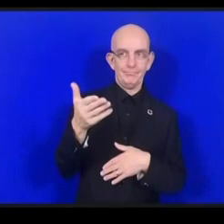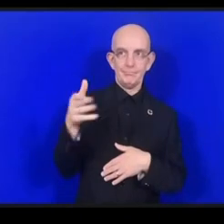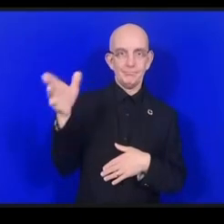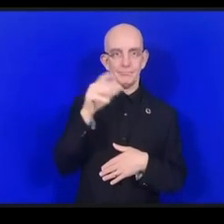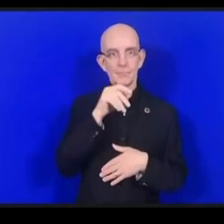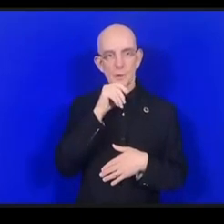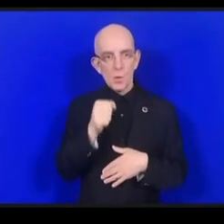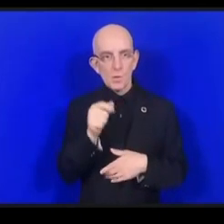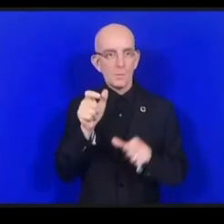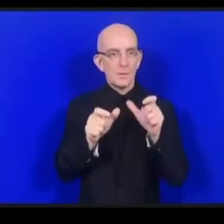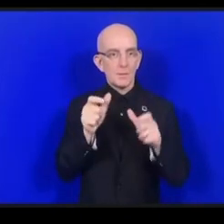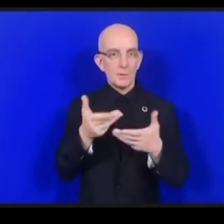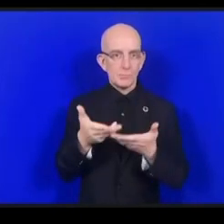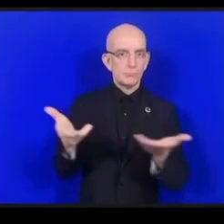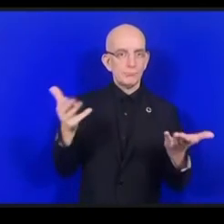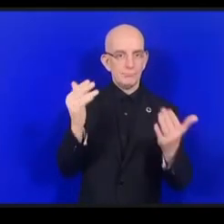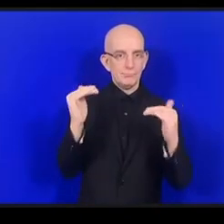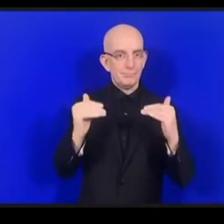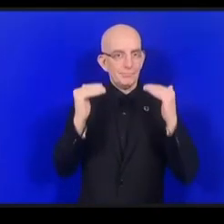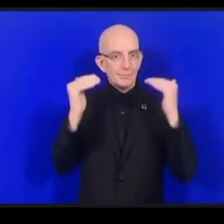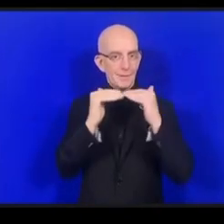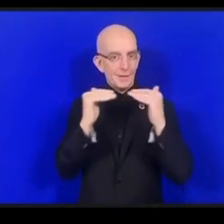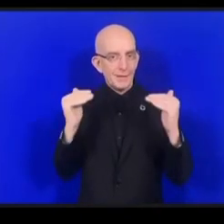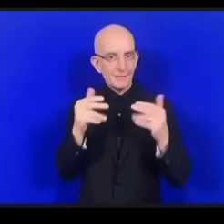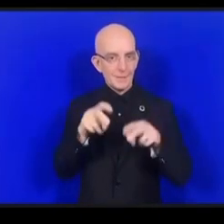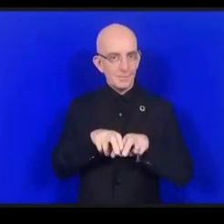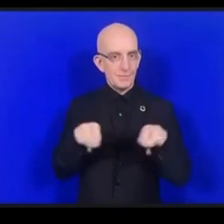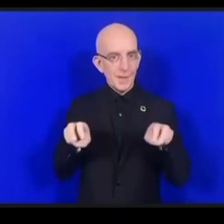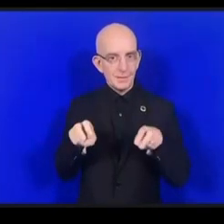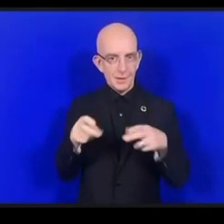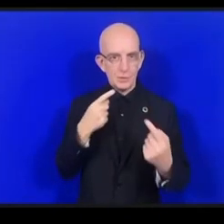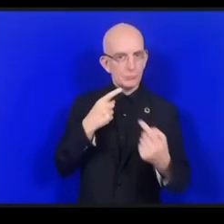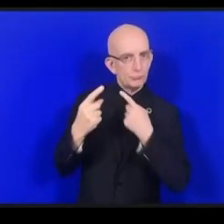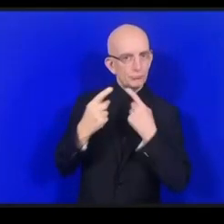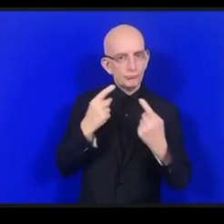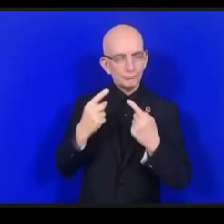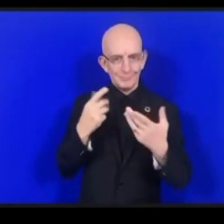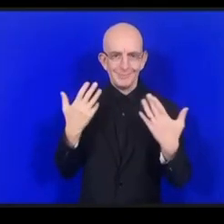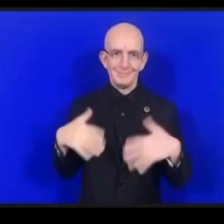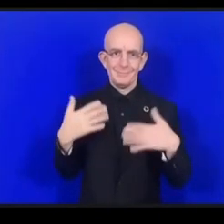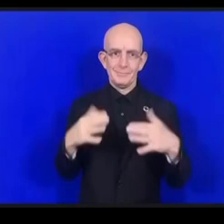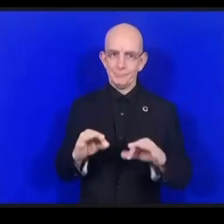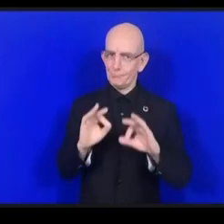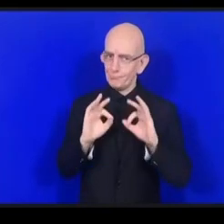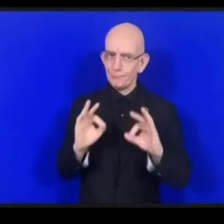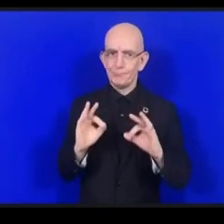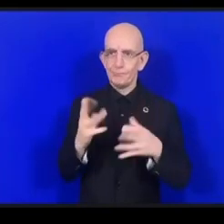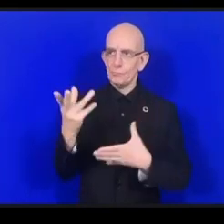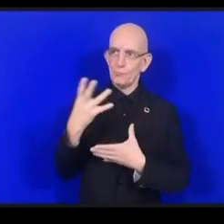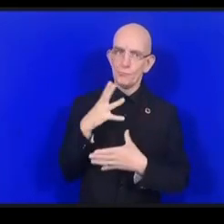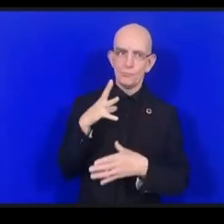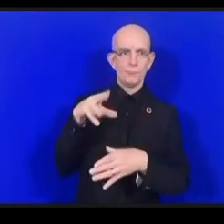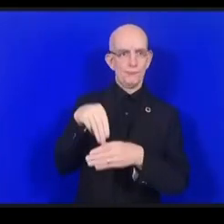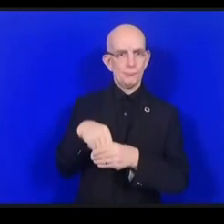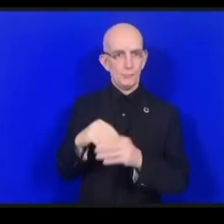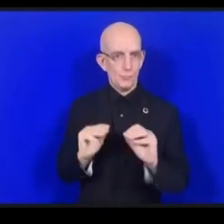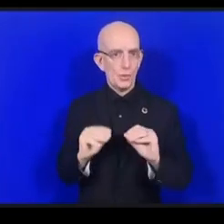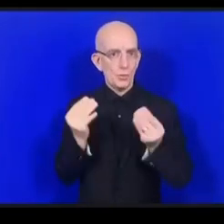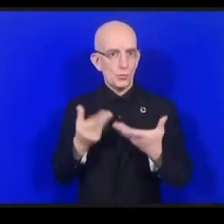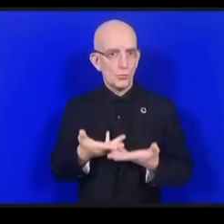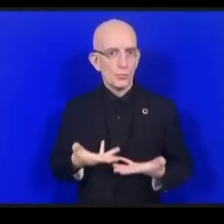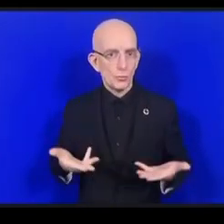أنا سعيدة بأنه بإمكاني أن أجلس هنا مع هذه المجموعة المتميزة من